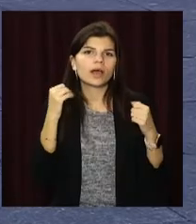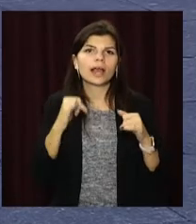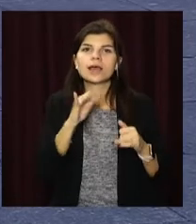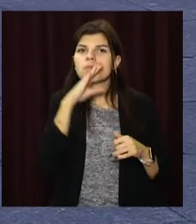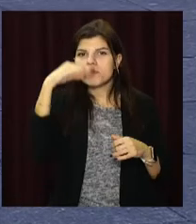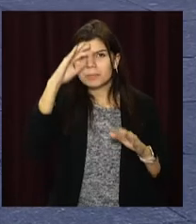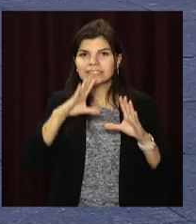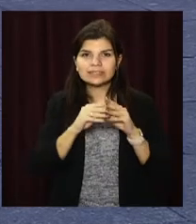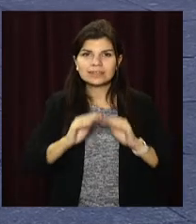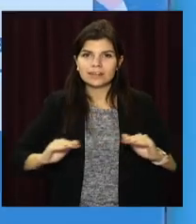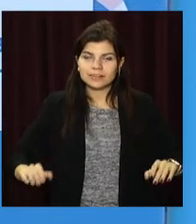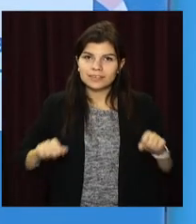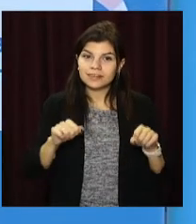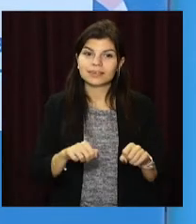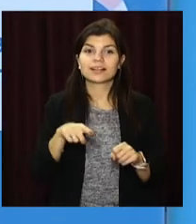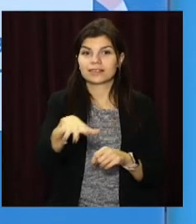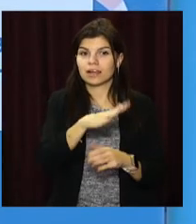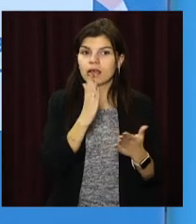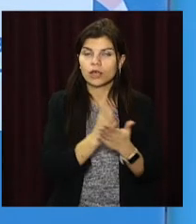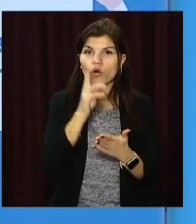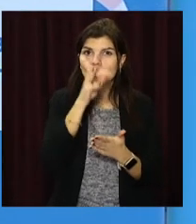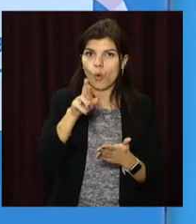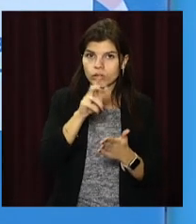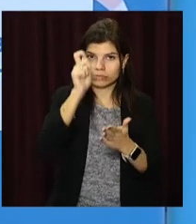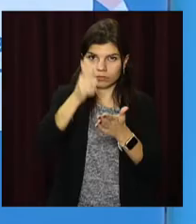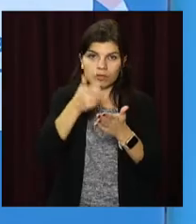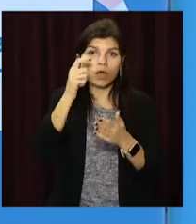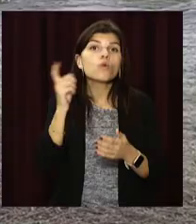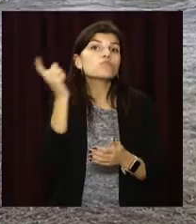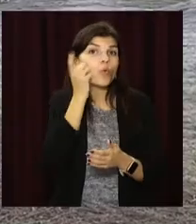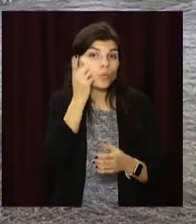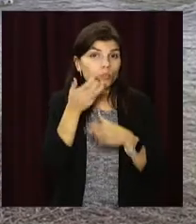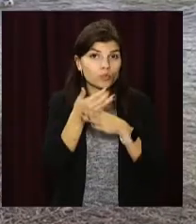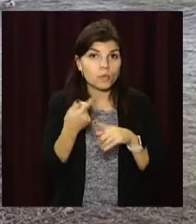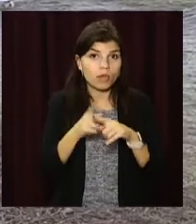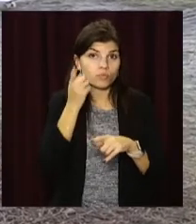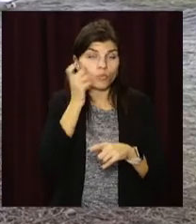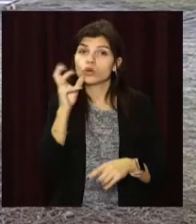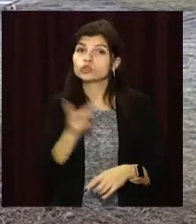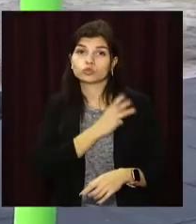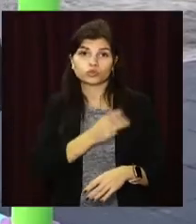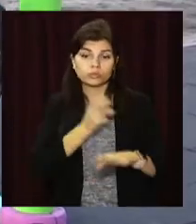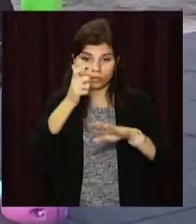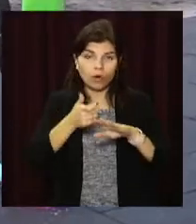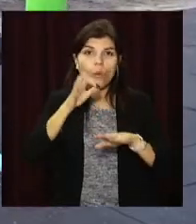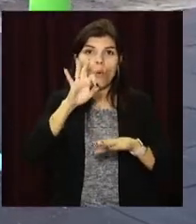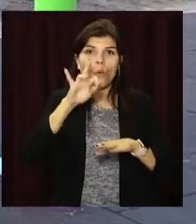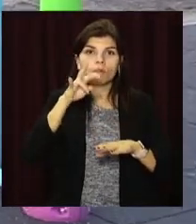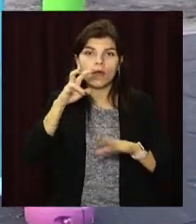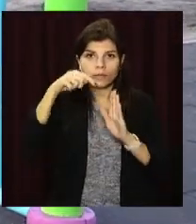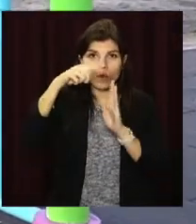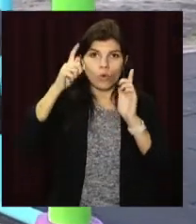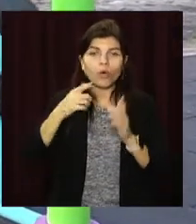Поряд зі спортивними знаряддями – таблички з QR-кодами. За допомогою смартфону кожен бажаючий може зайти на онлайн-платформу,